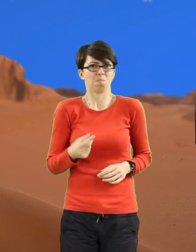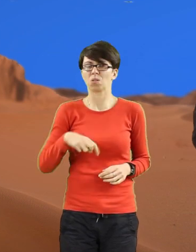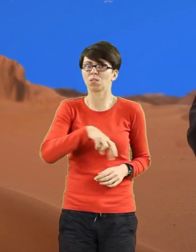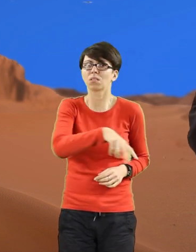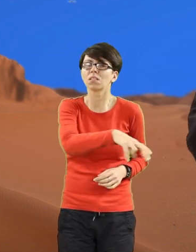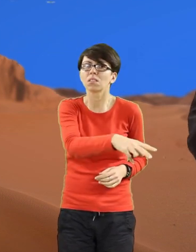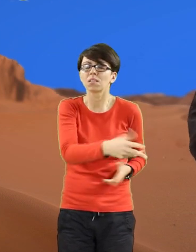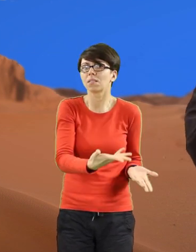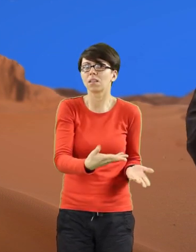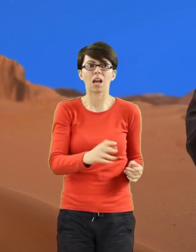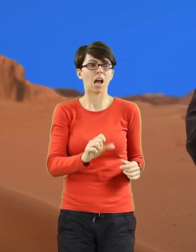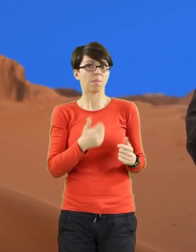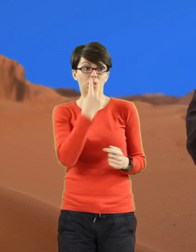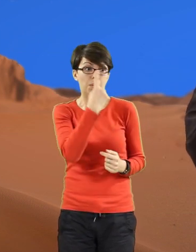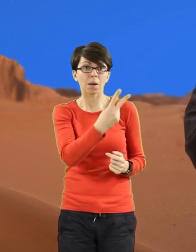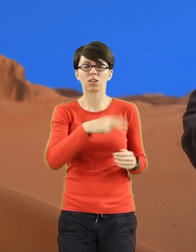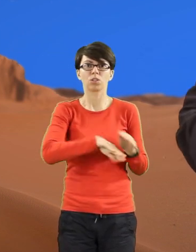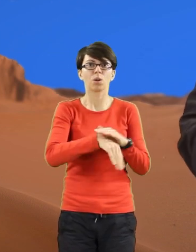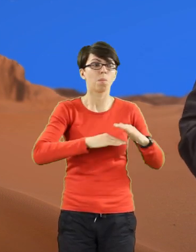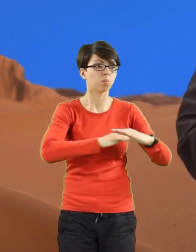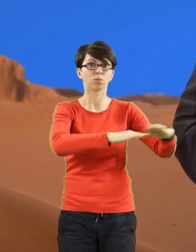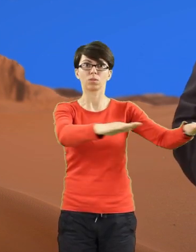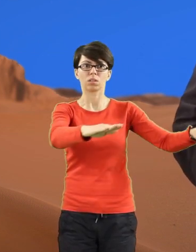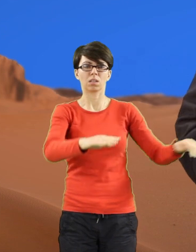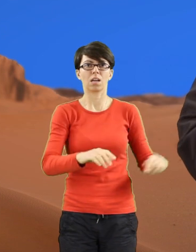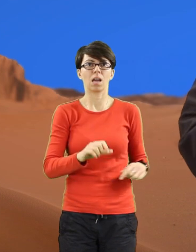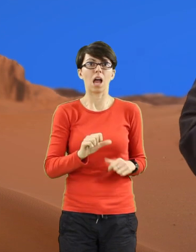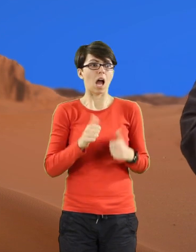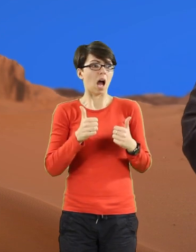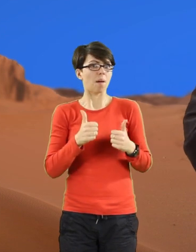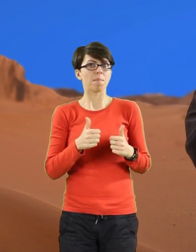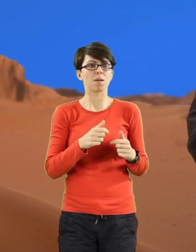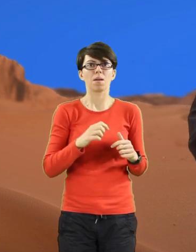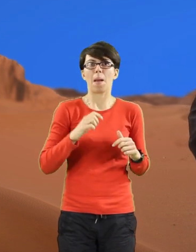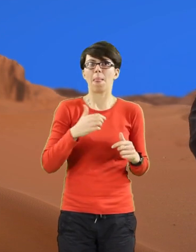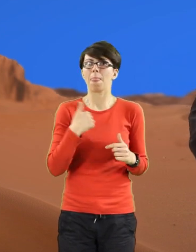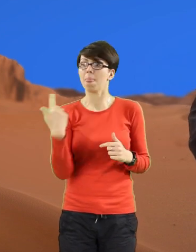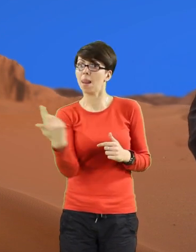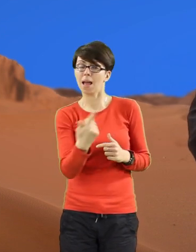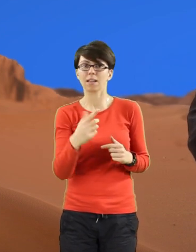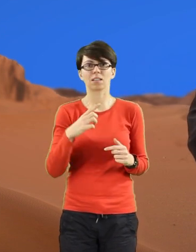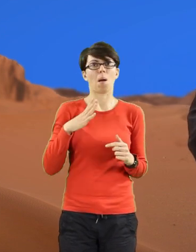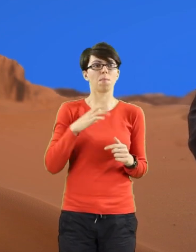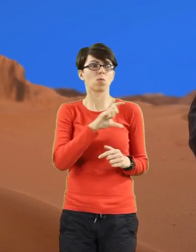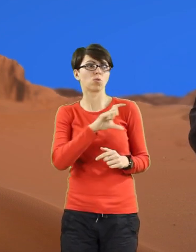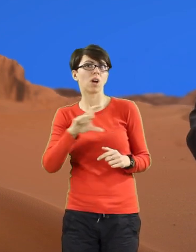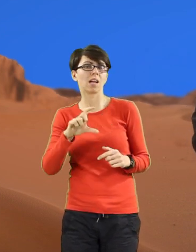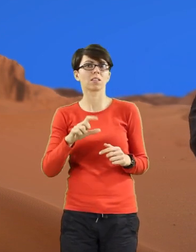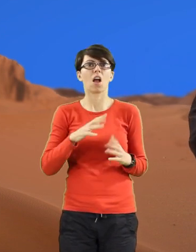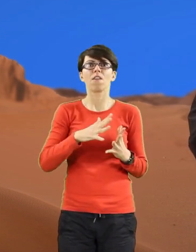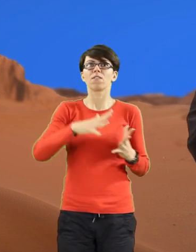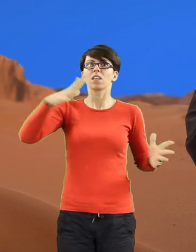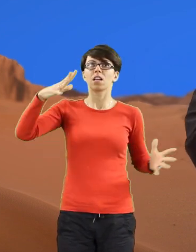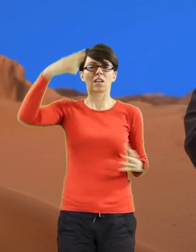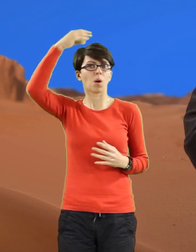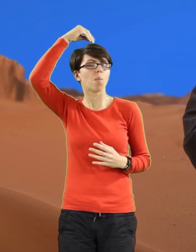przez pryzmat pustyni odkryć czas Wielkiego Postu. Wszystko wielkie,